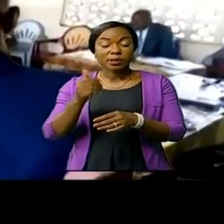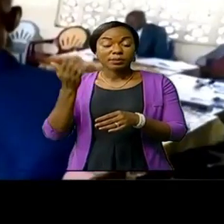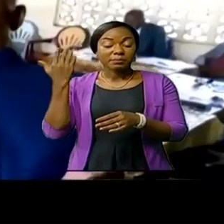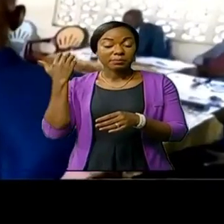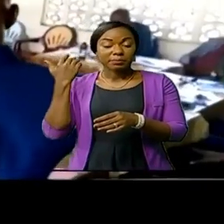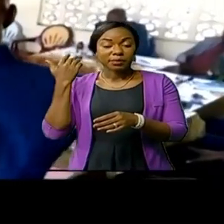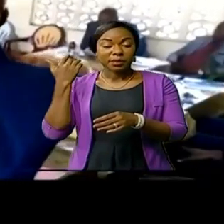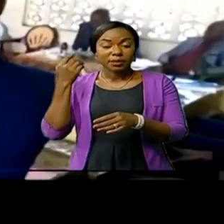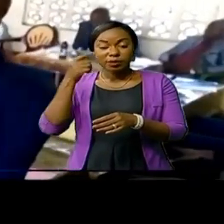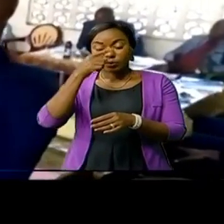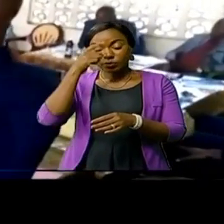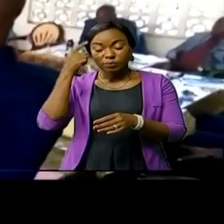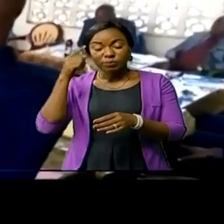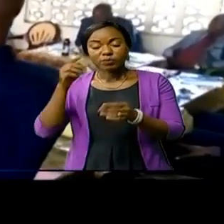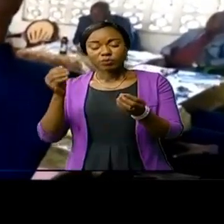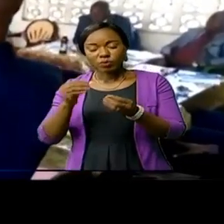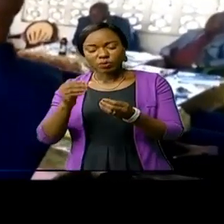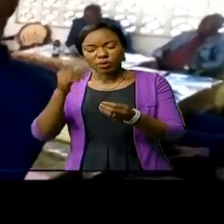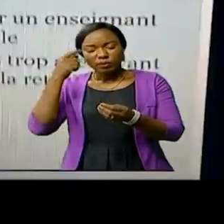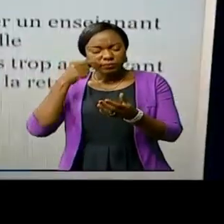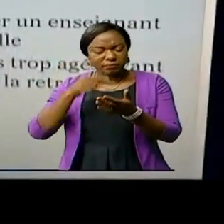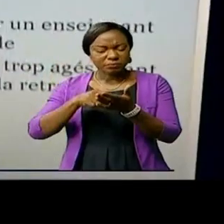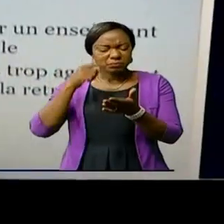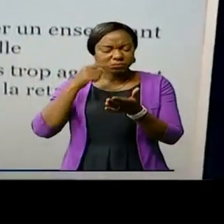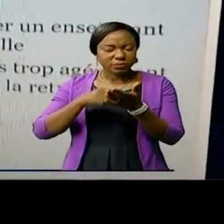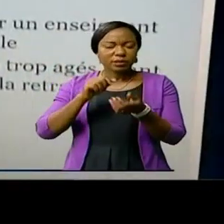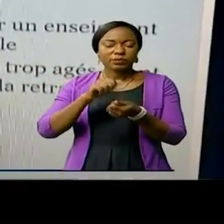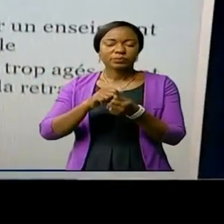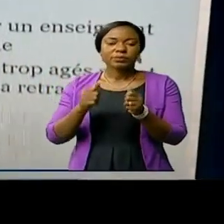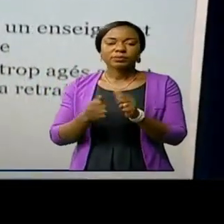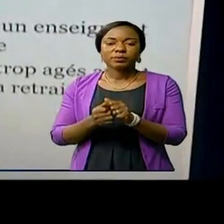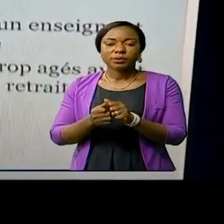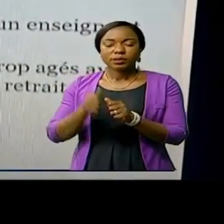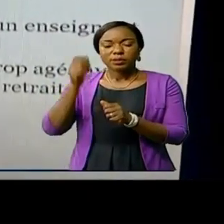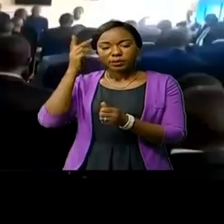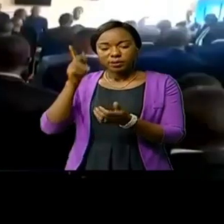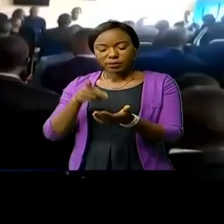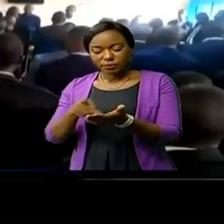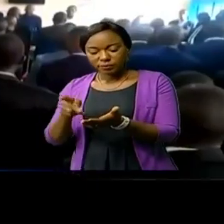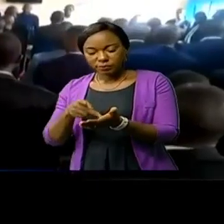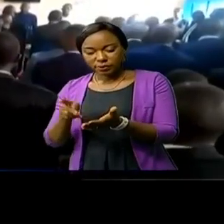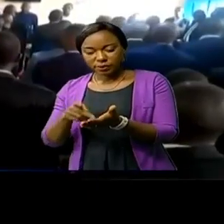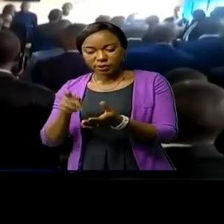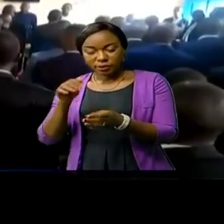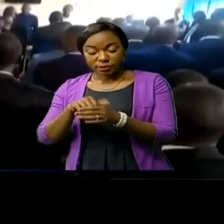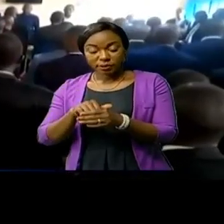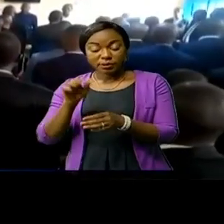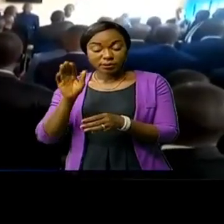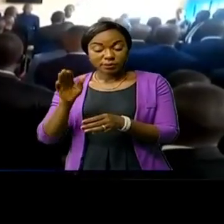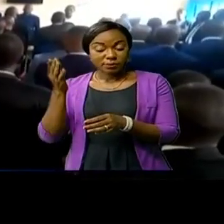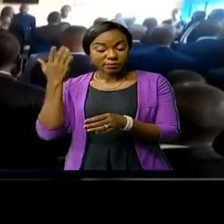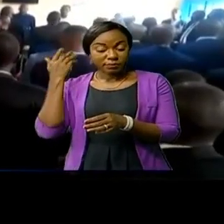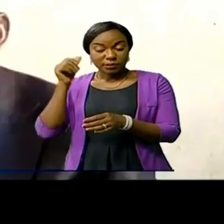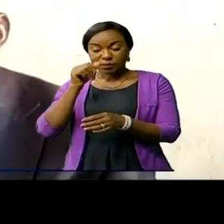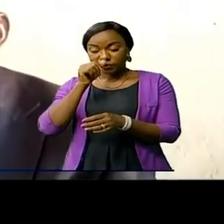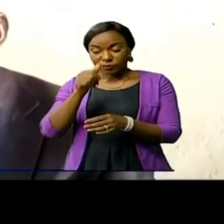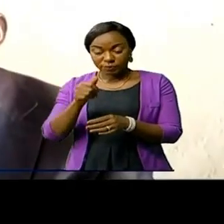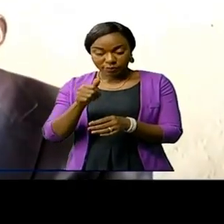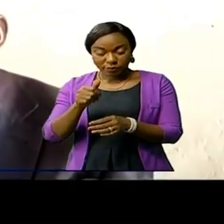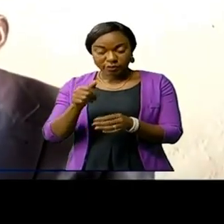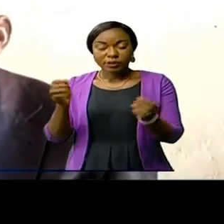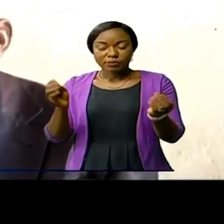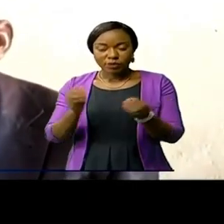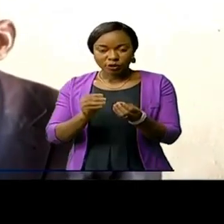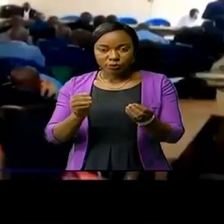objectif d'identifier des problèmes qui engendrent pour la paie des agents dans ces secteurs. Pour les ministres provinciaux du